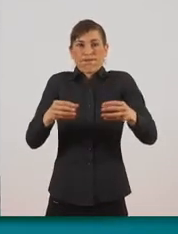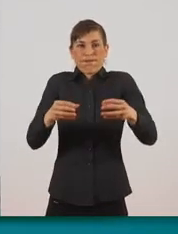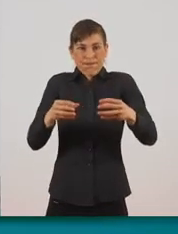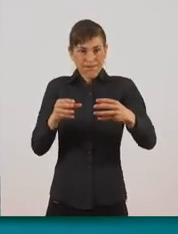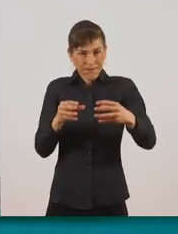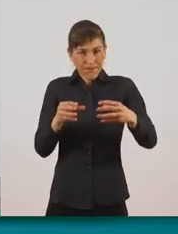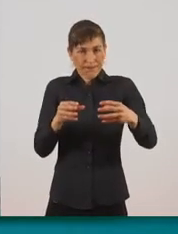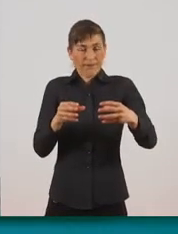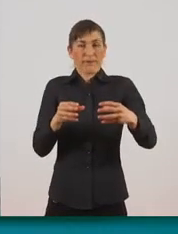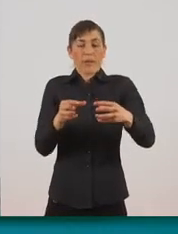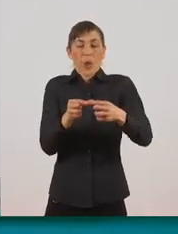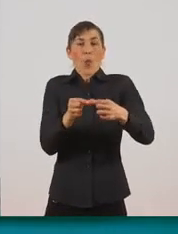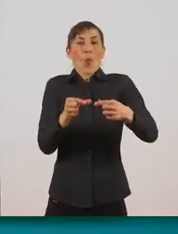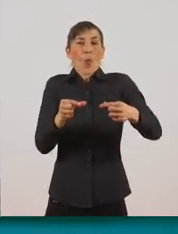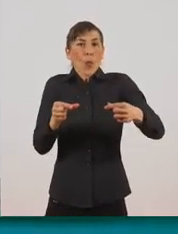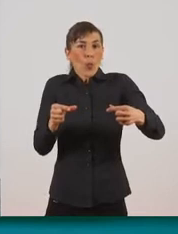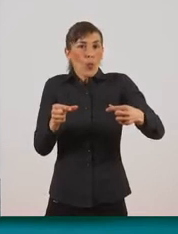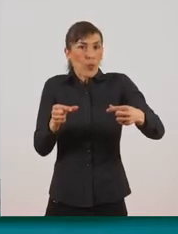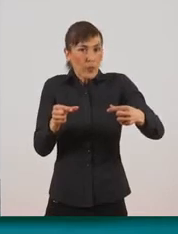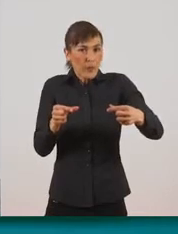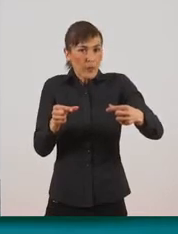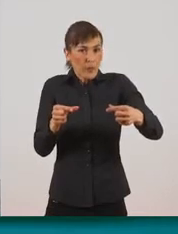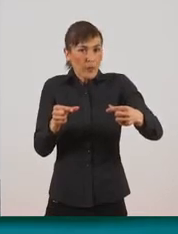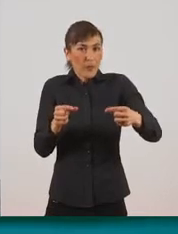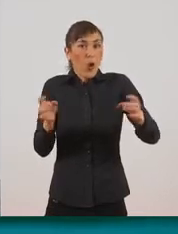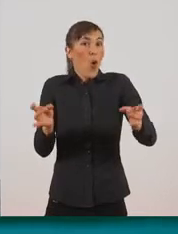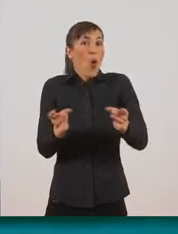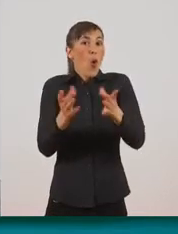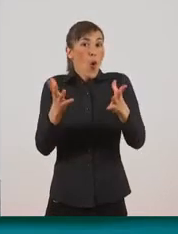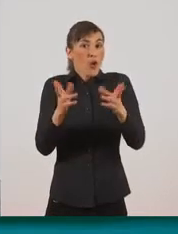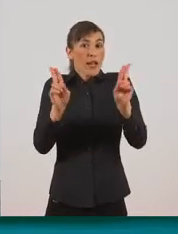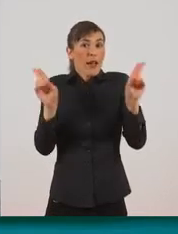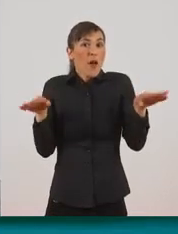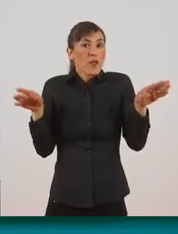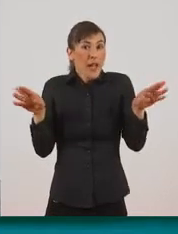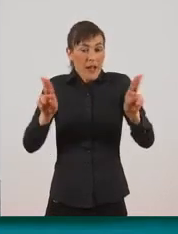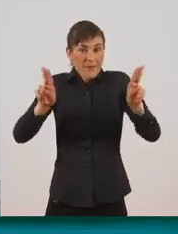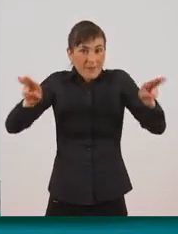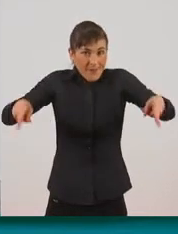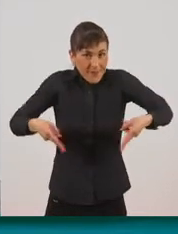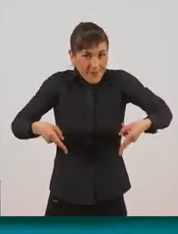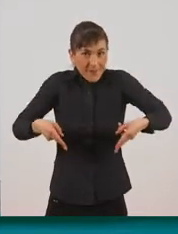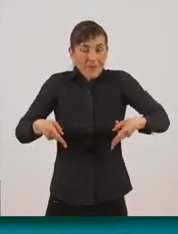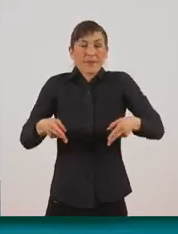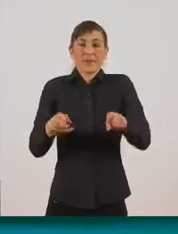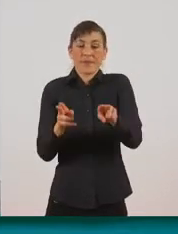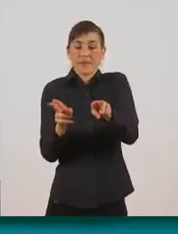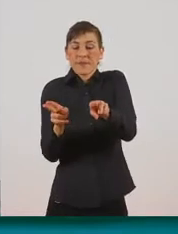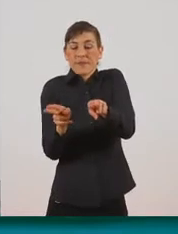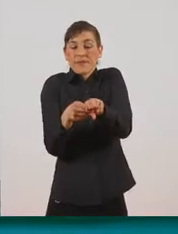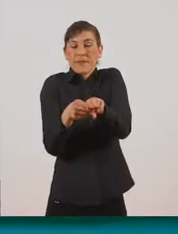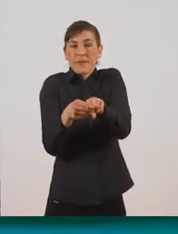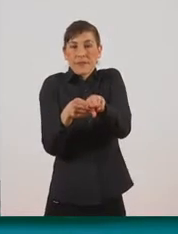είναι και λεπτή. Όταν κλείσουν τα φτερά της, φτάνουν μέχρι τις πρώτες ζώνες της